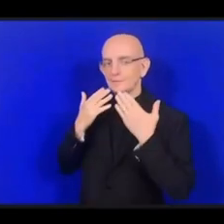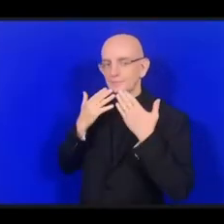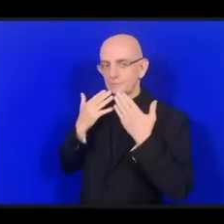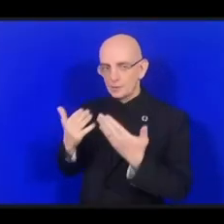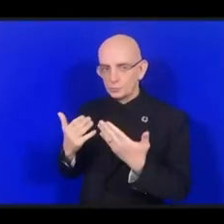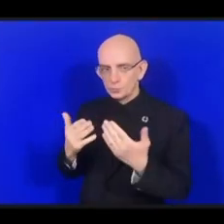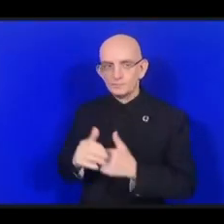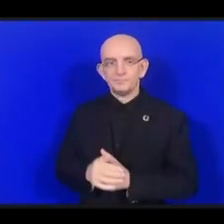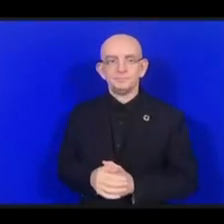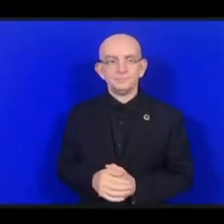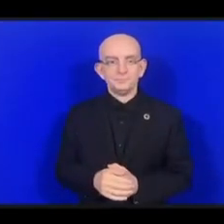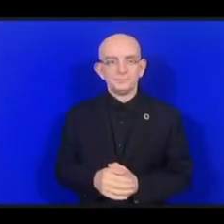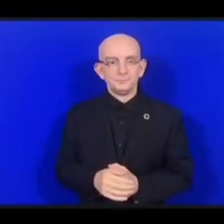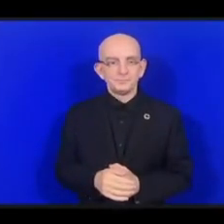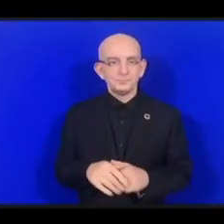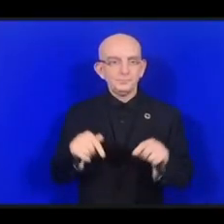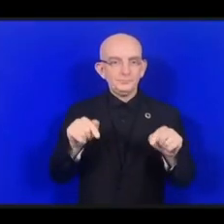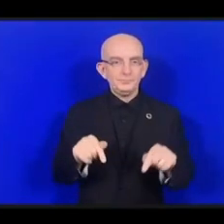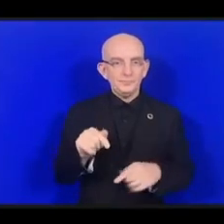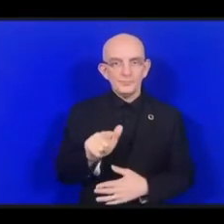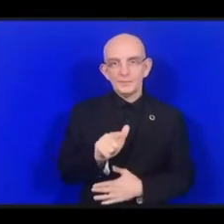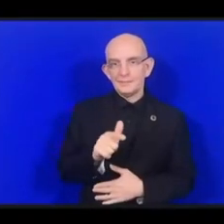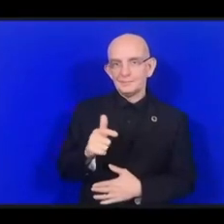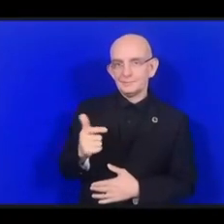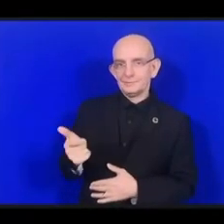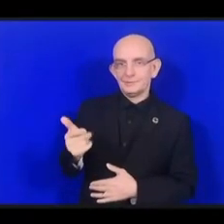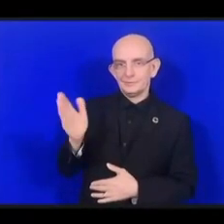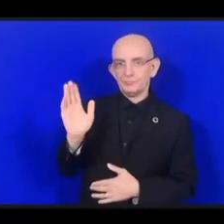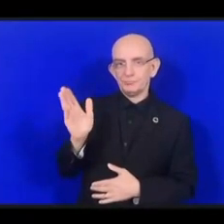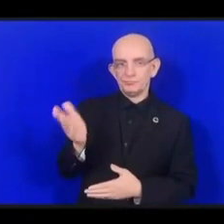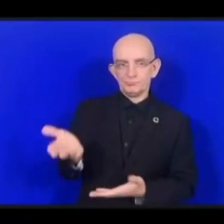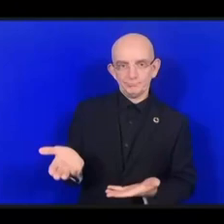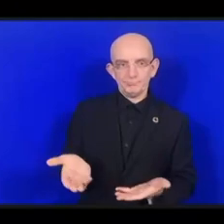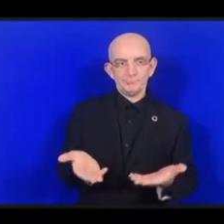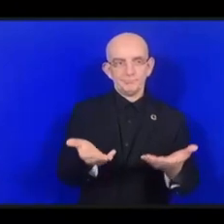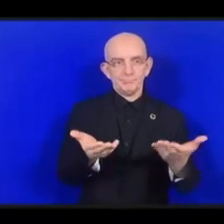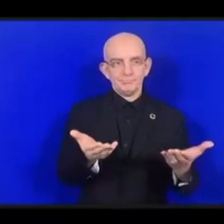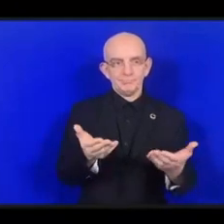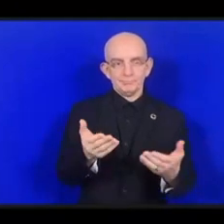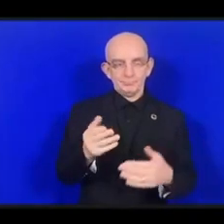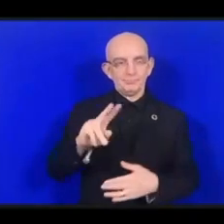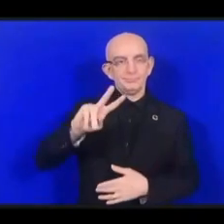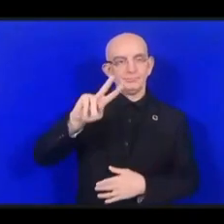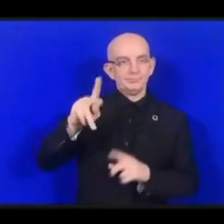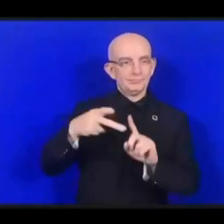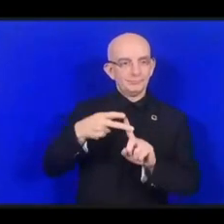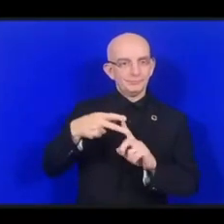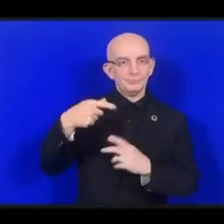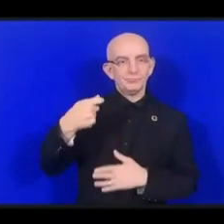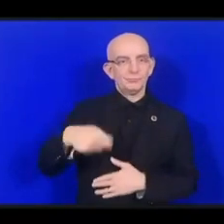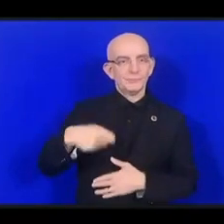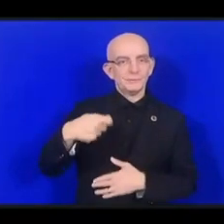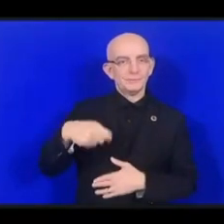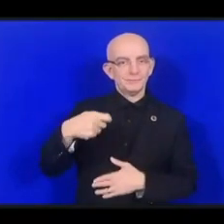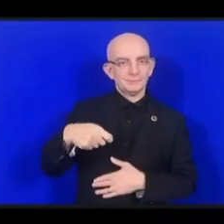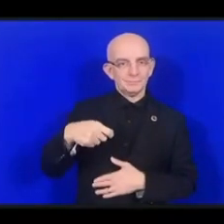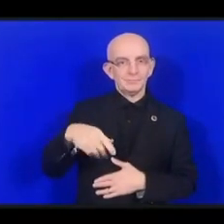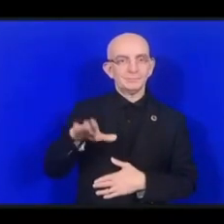Махежу Касару, который является старшим вице-президентом